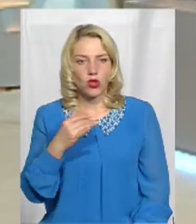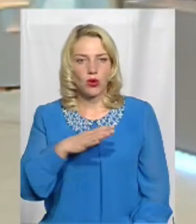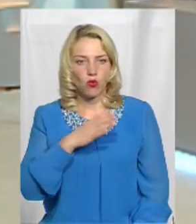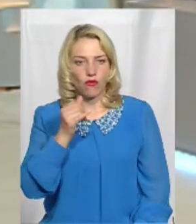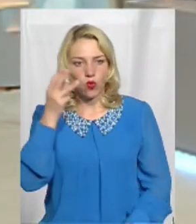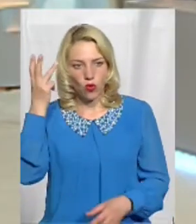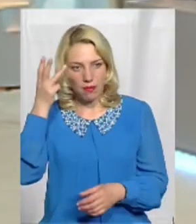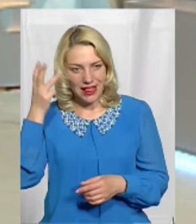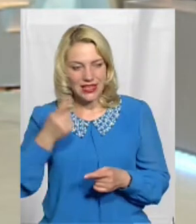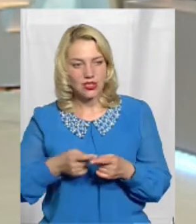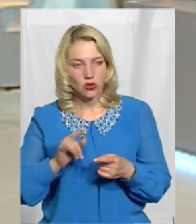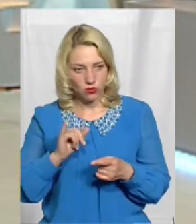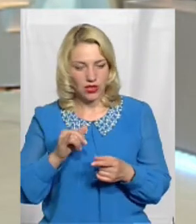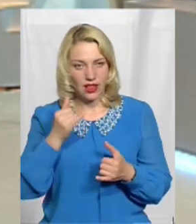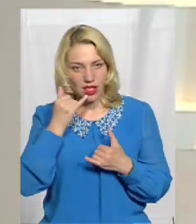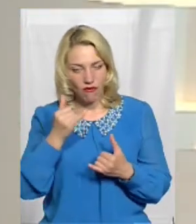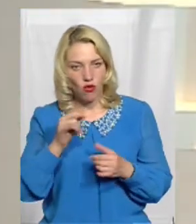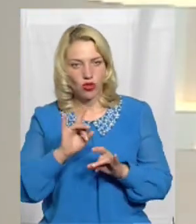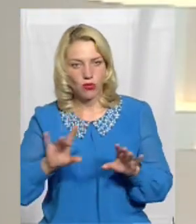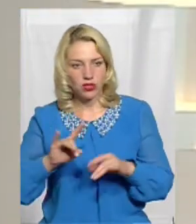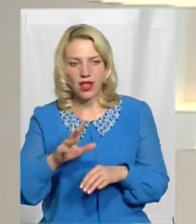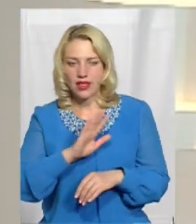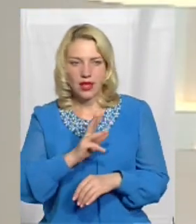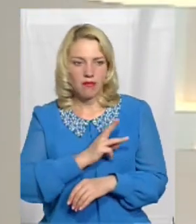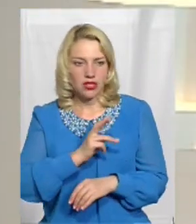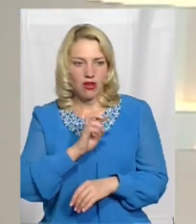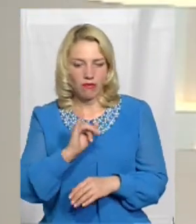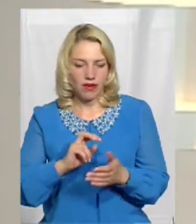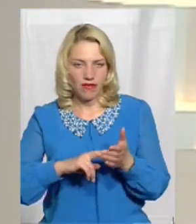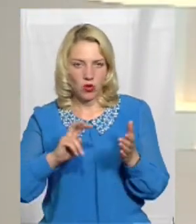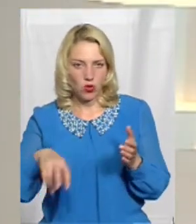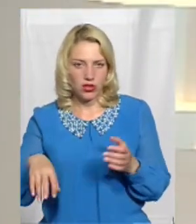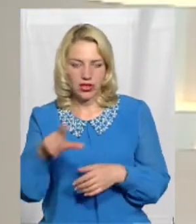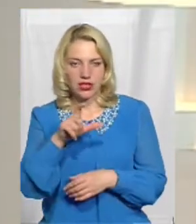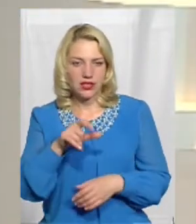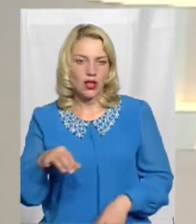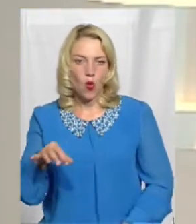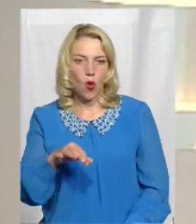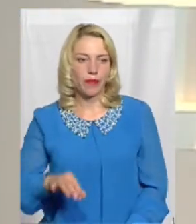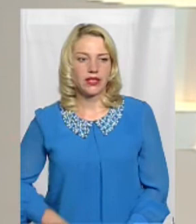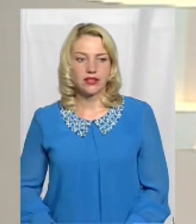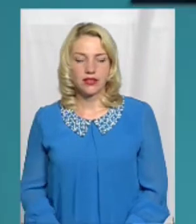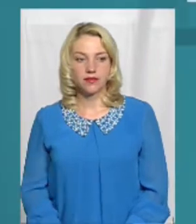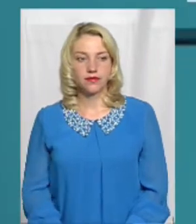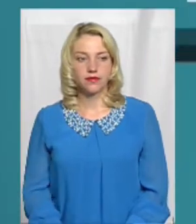Хмельницькому І телефону він сказав, що не бажав би виходити з області Послухаємо його і продовжимо